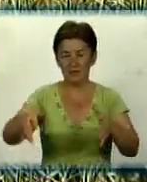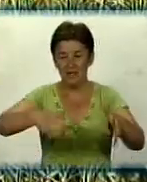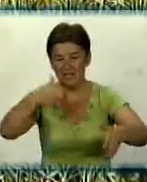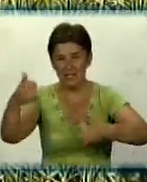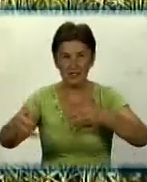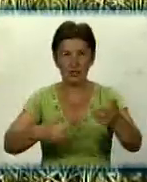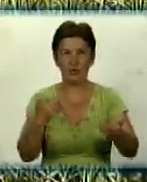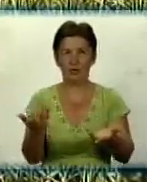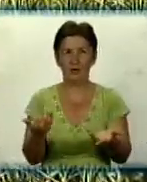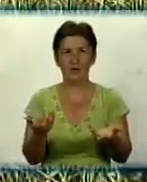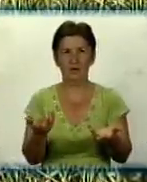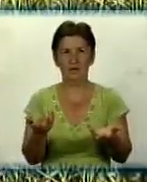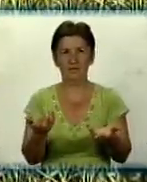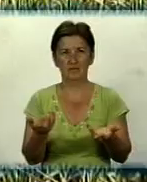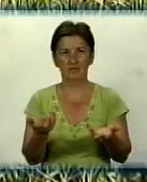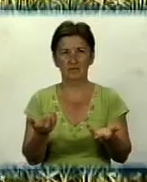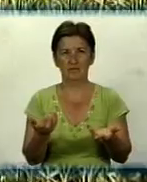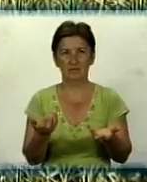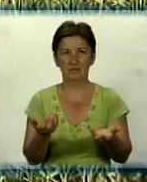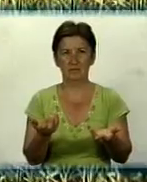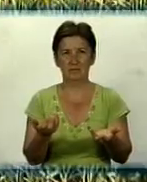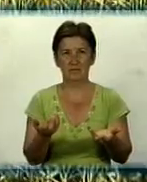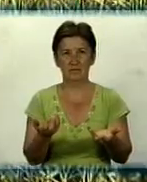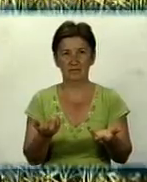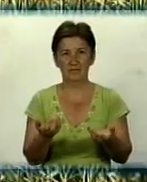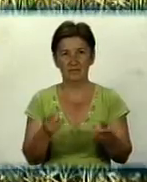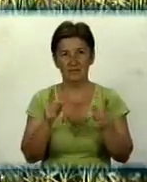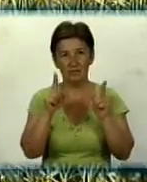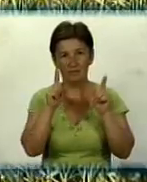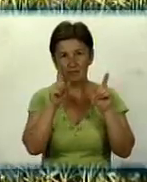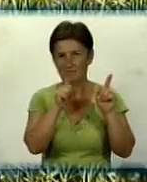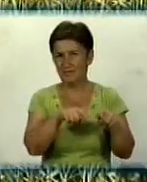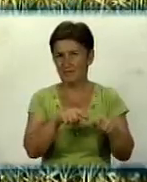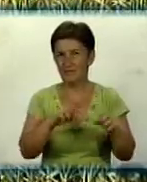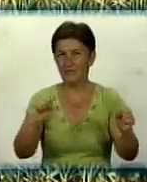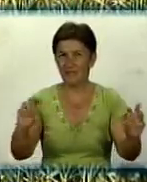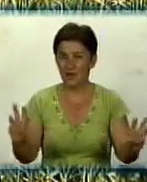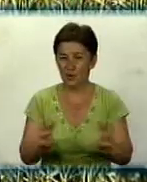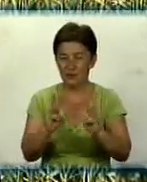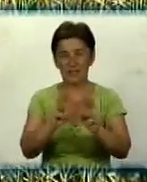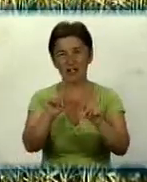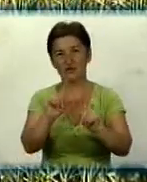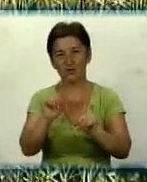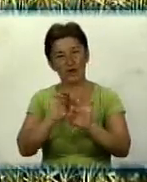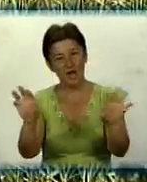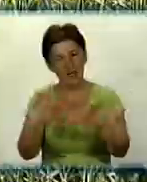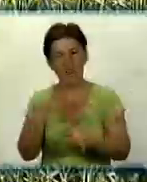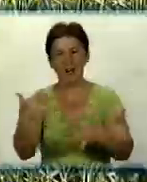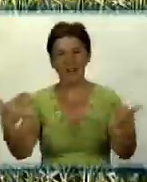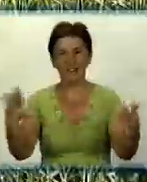то сидимо біля костра, розказуємо якісь історії.